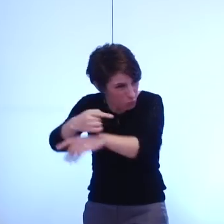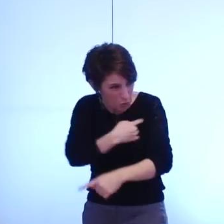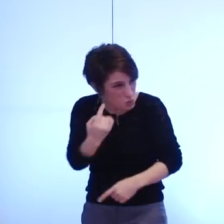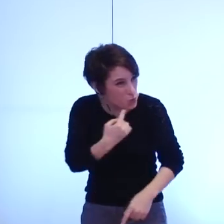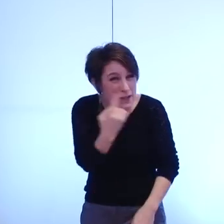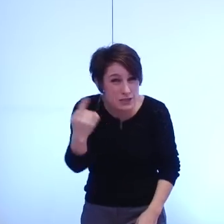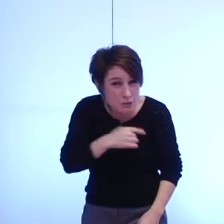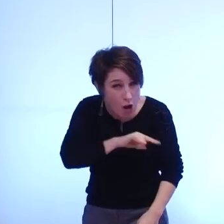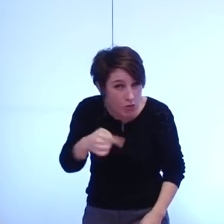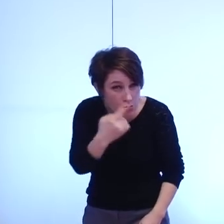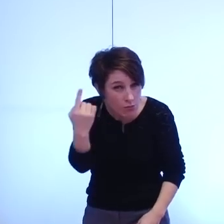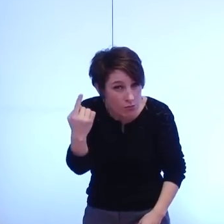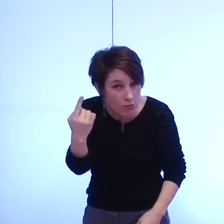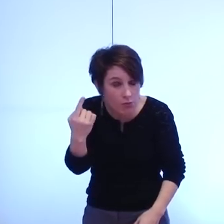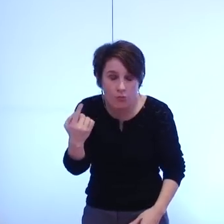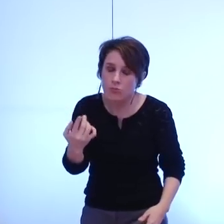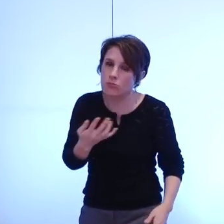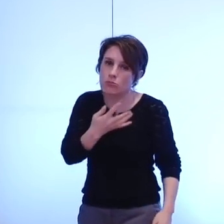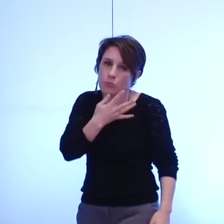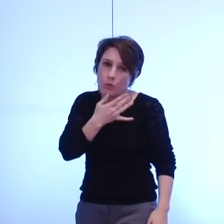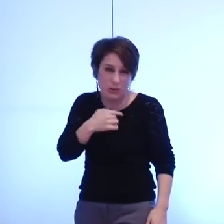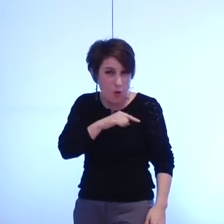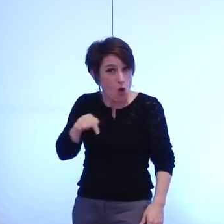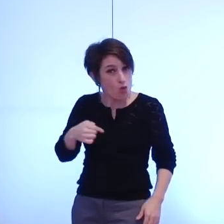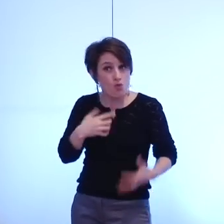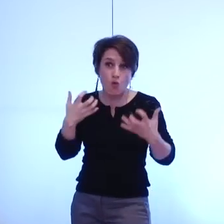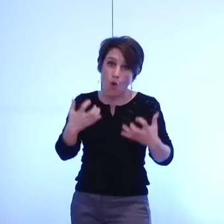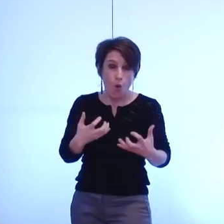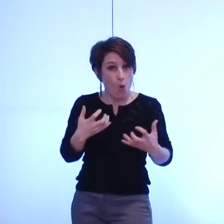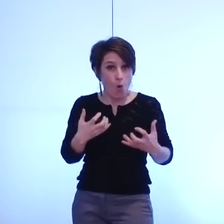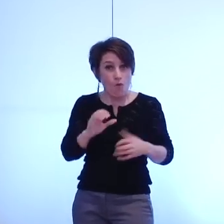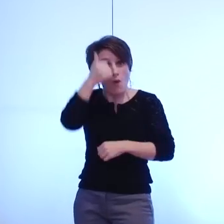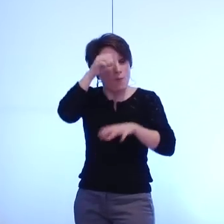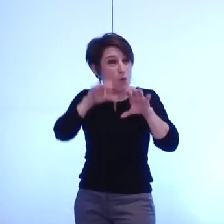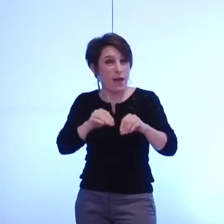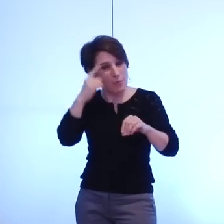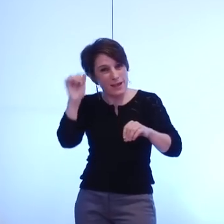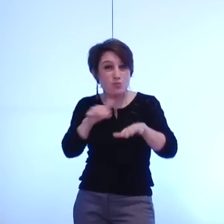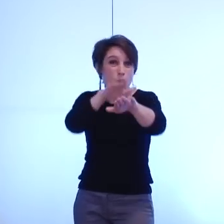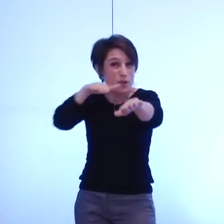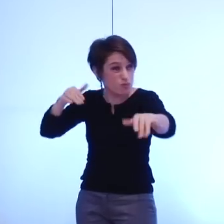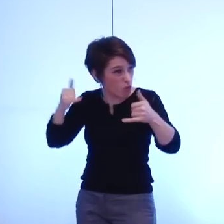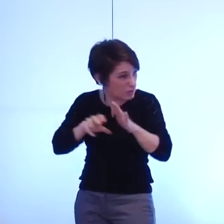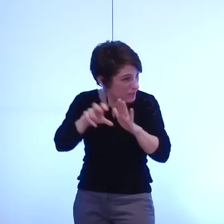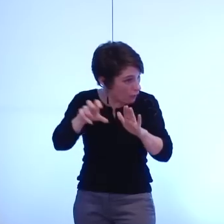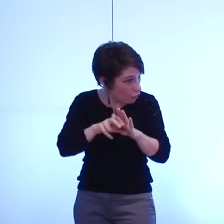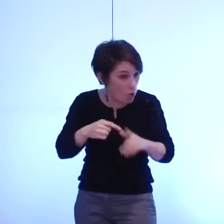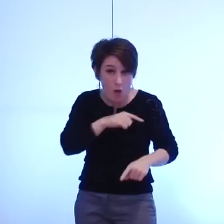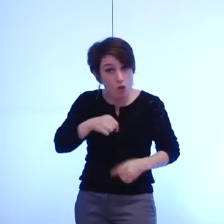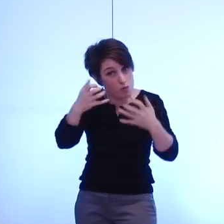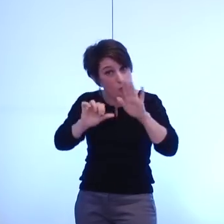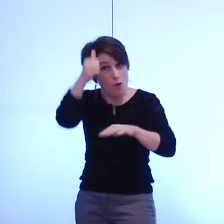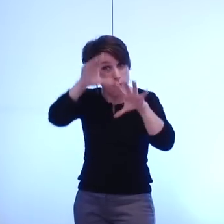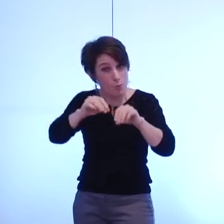Serions-nous les seuls à viser la première place du podium pour les heures perdues dans les bouchons et pour la pollution qui va